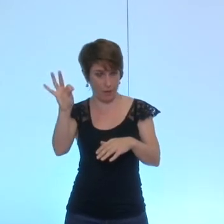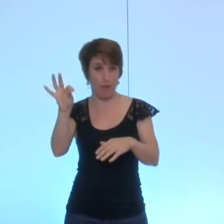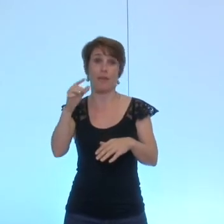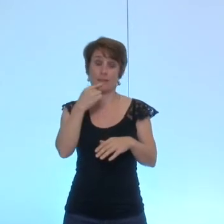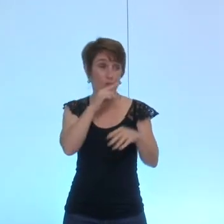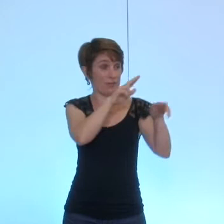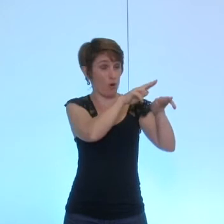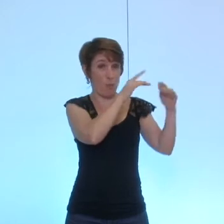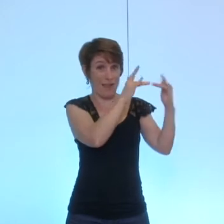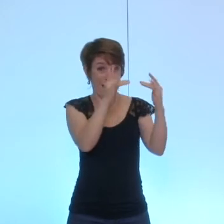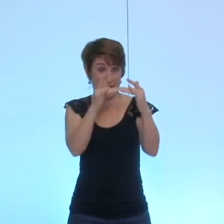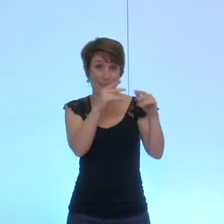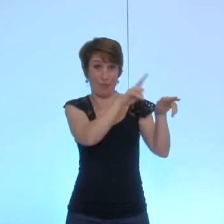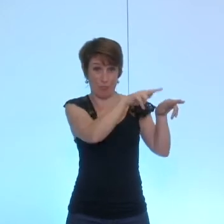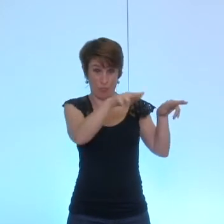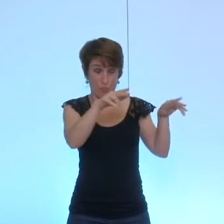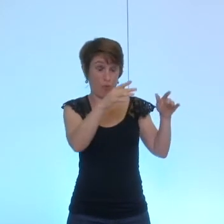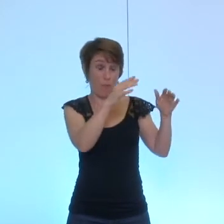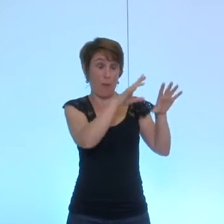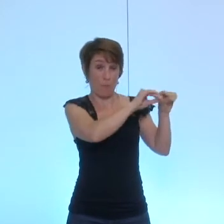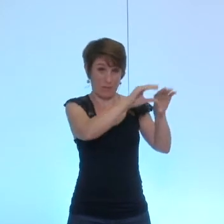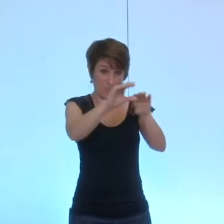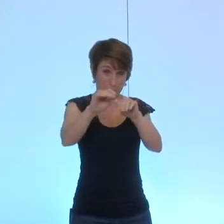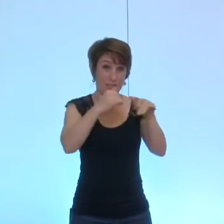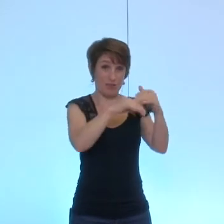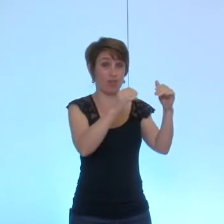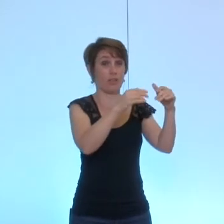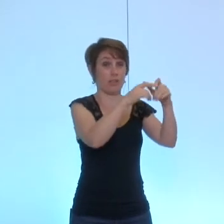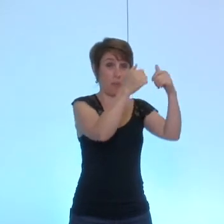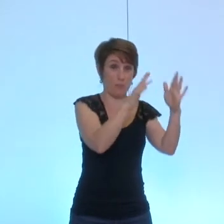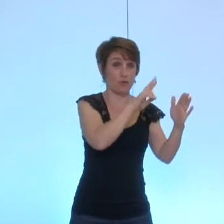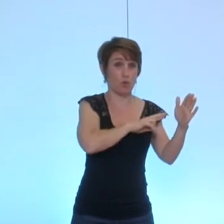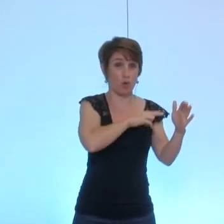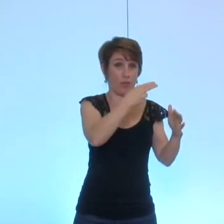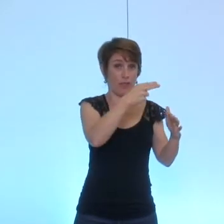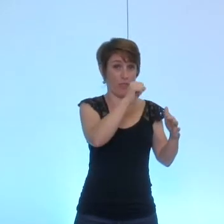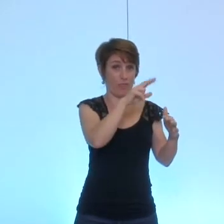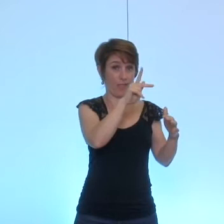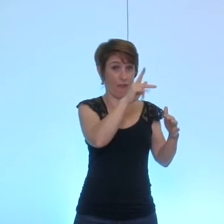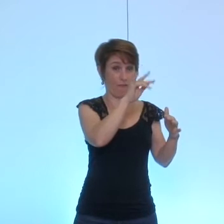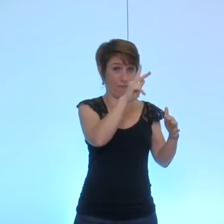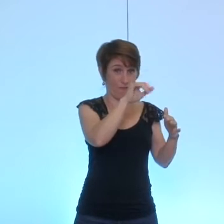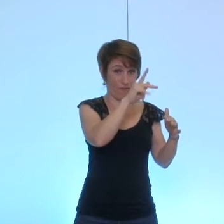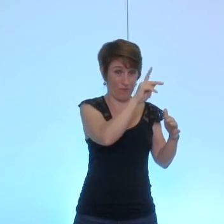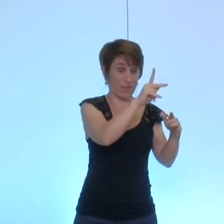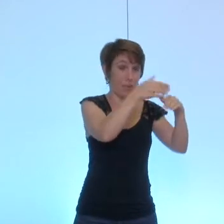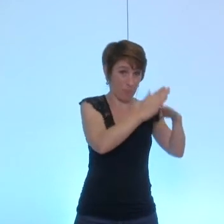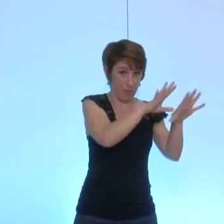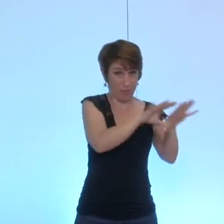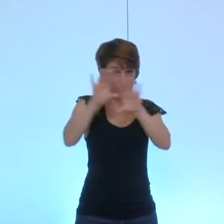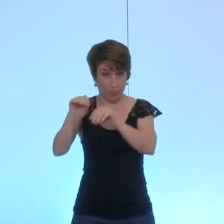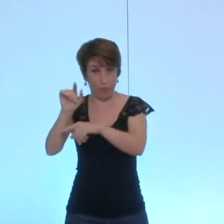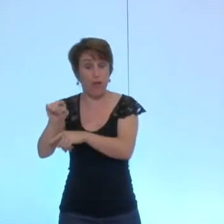Narvik les réflexions actuelles qui sont menées en particulier au CCS sur les EHPAD que le CCS gère